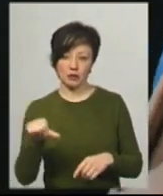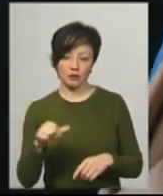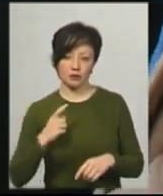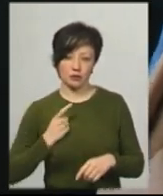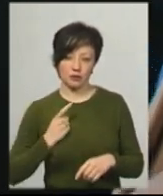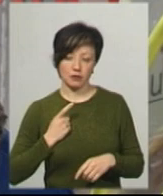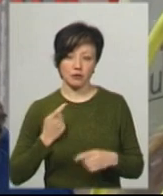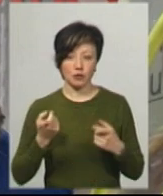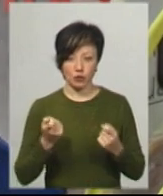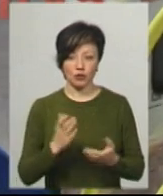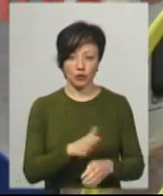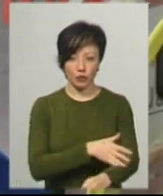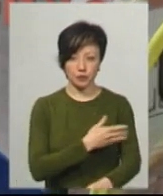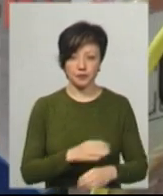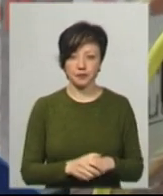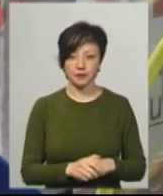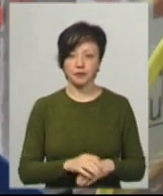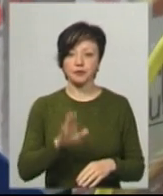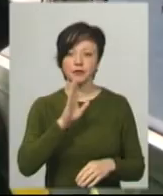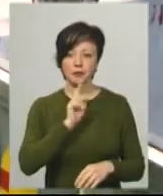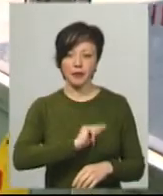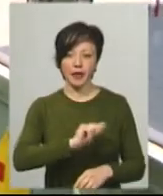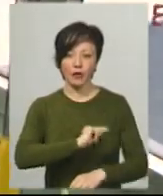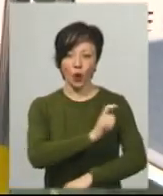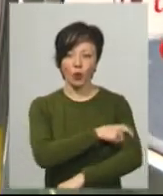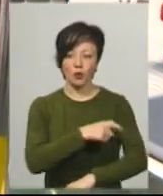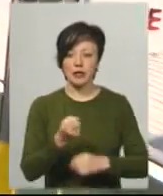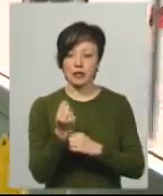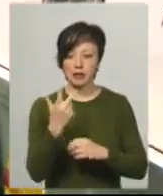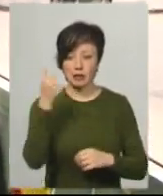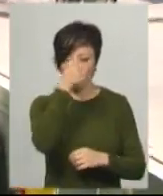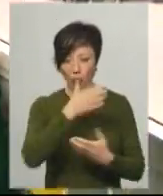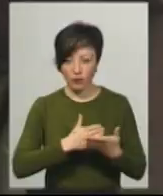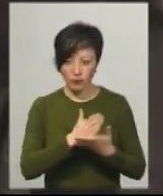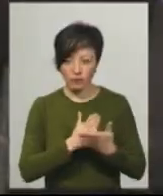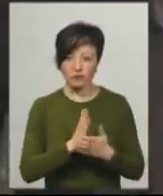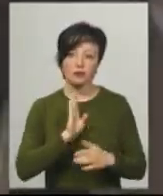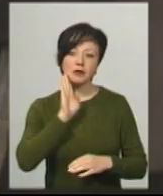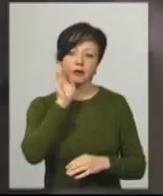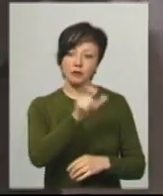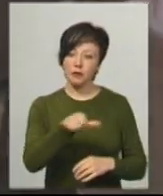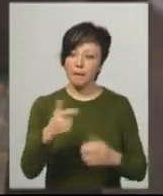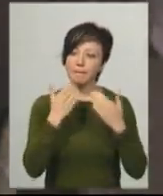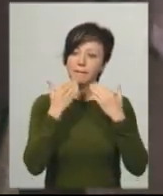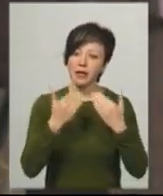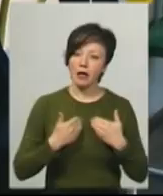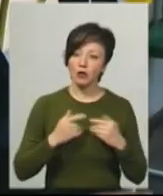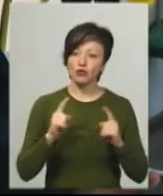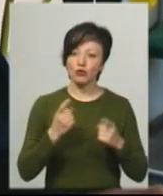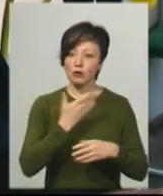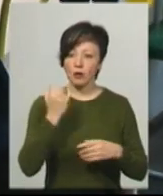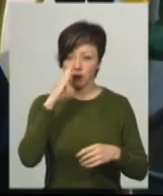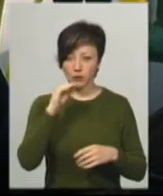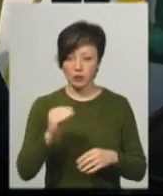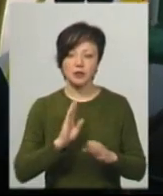б десь трошки є. Юлія Полячко працює кондукторкою 13 років. Жінка розповідає, зранку пасажири питали, чому немає маршруток.